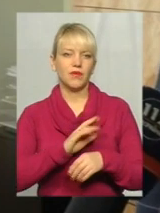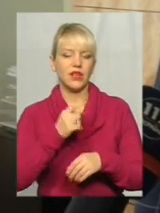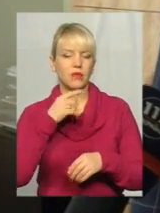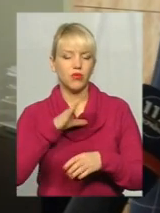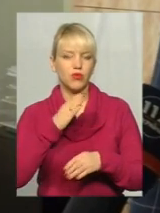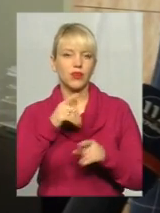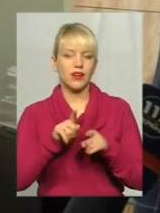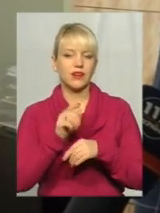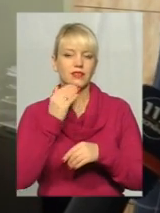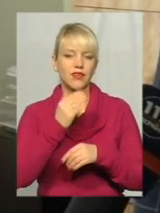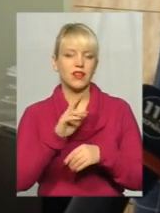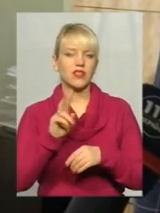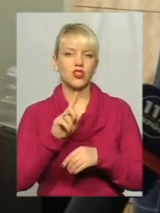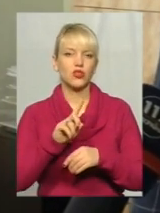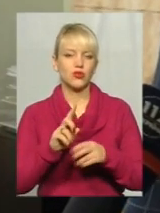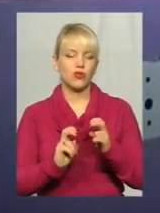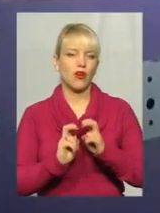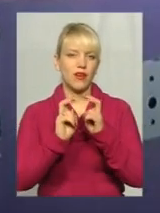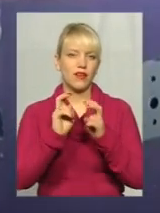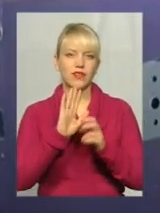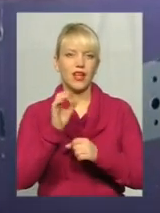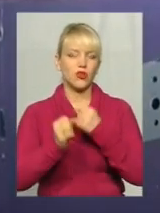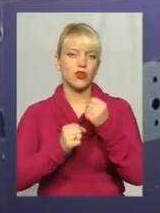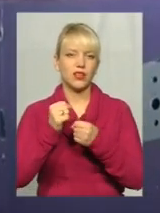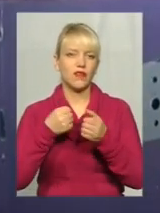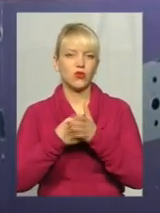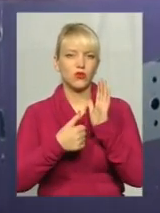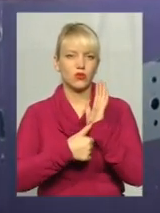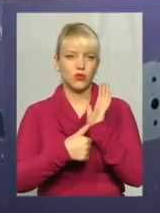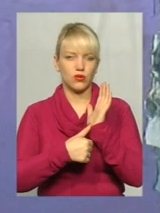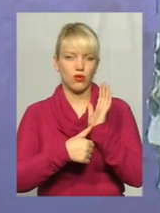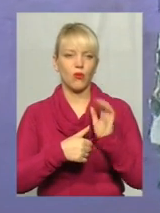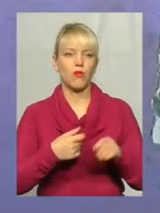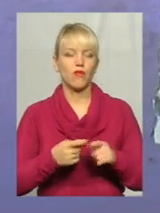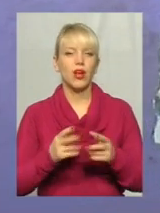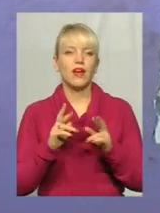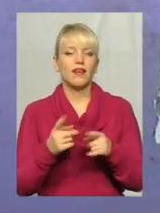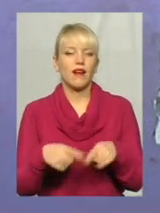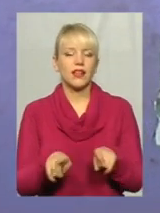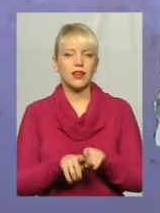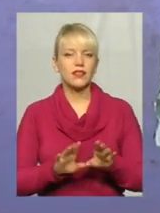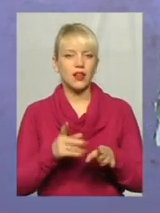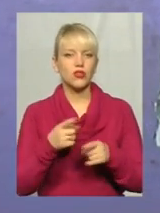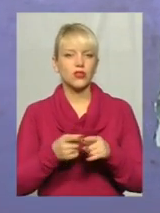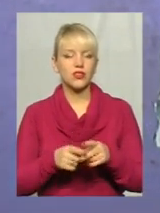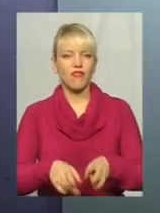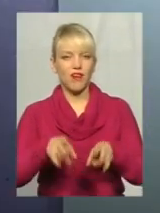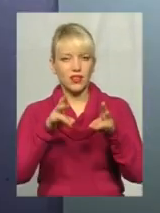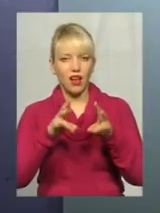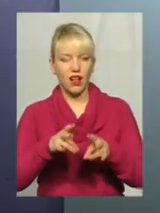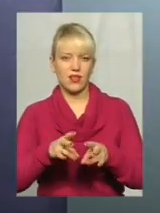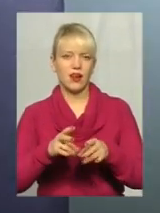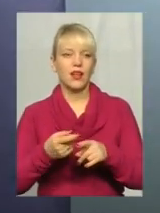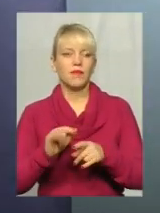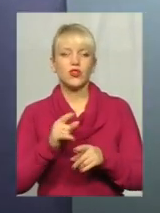поверху. Ну, на той момент не було все нормально. Як так сталося, що поїздка у ліфті стала фатальною і чому його несправності ніхто не